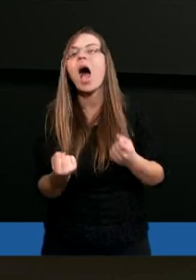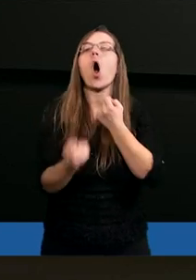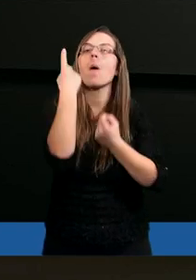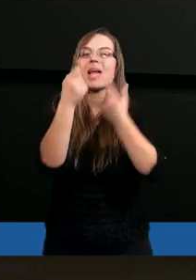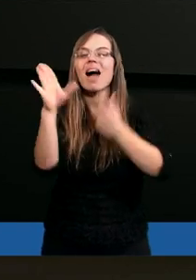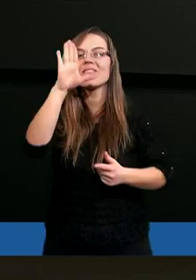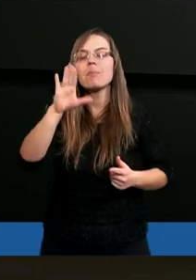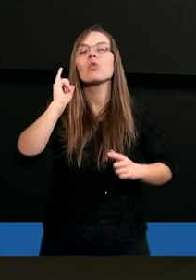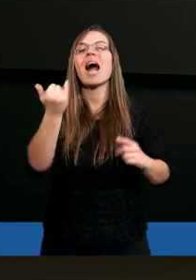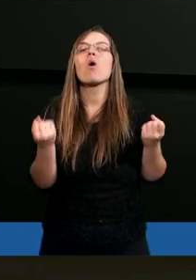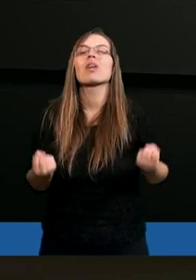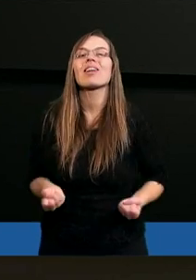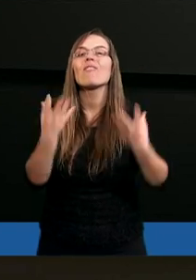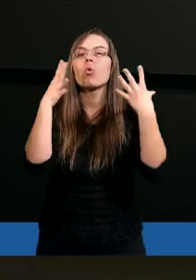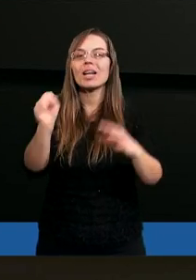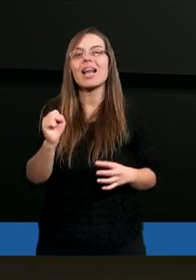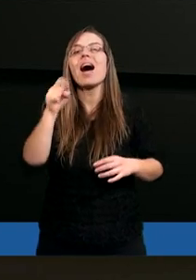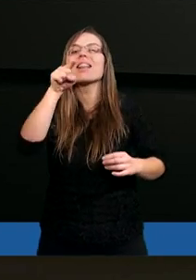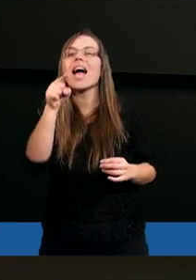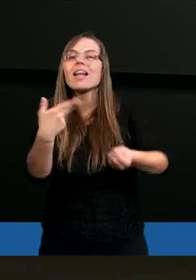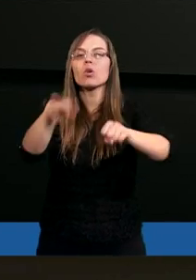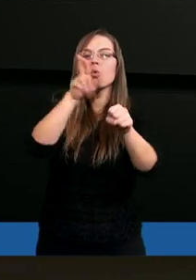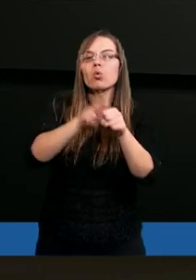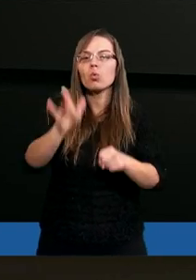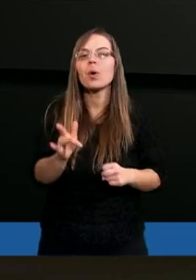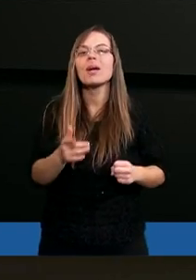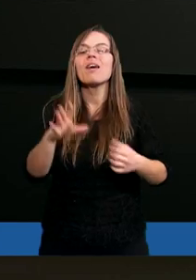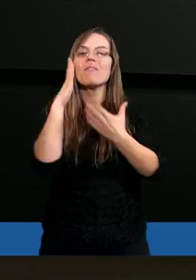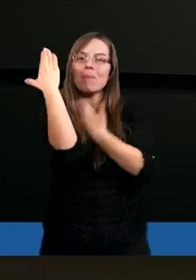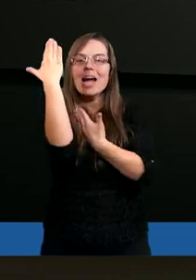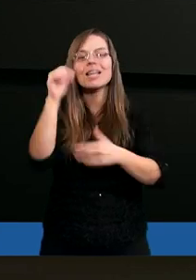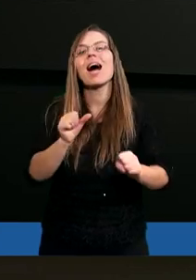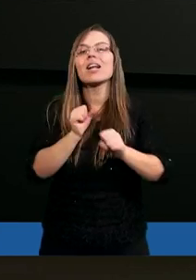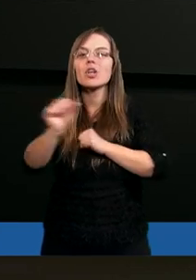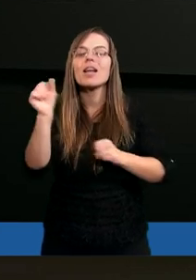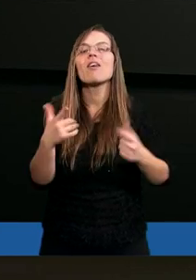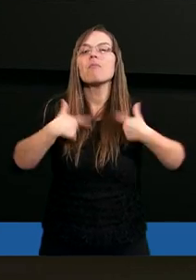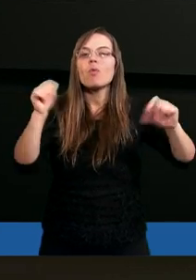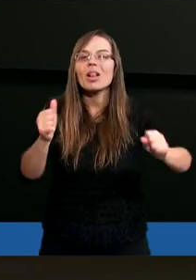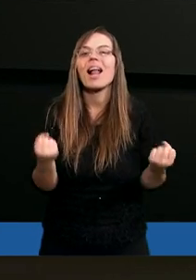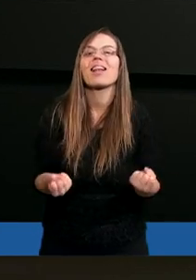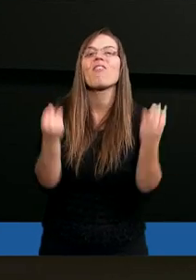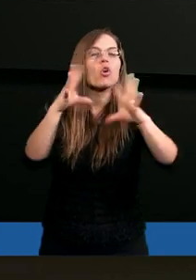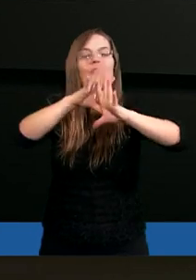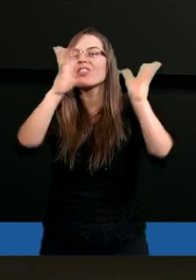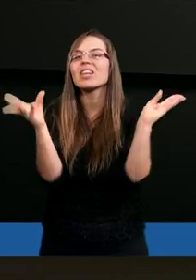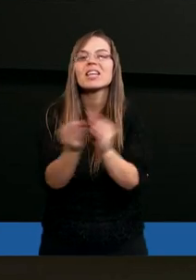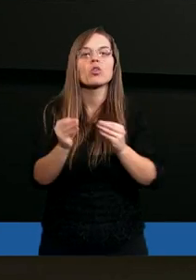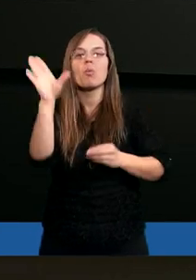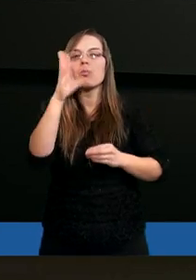Bóg objawia się jako stwórca. Jako ten, który w majestacie, w potędze stworzył wszystko.